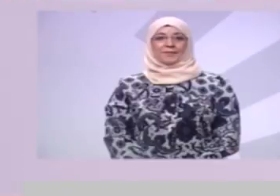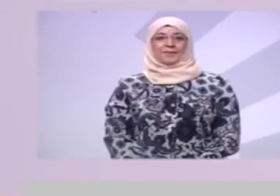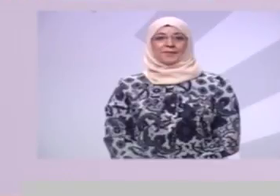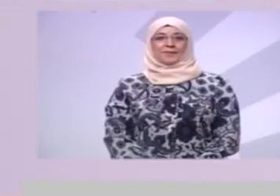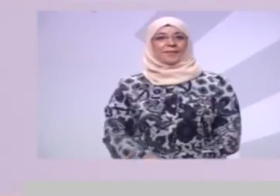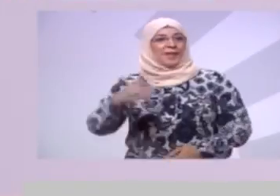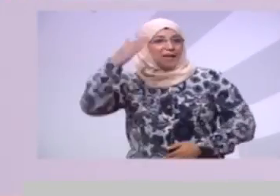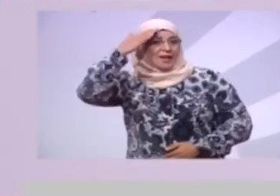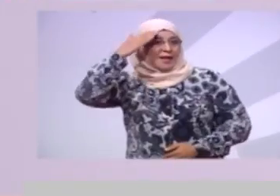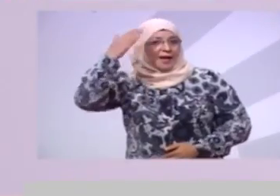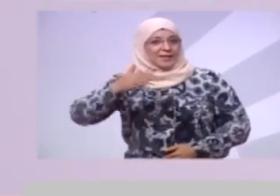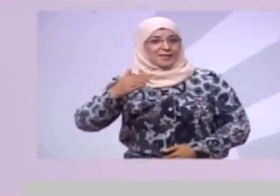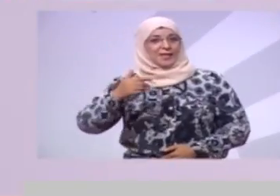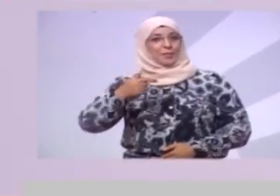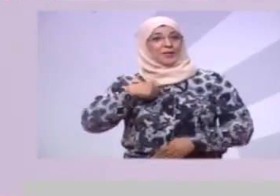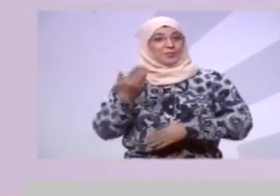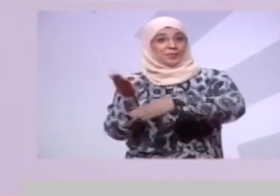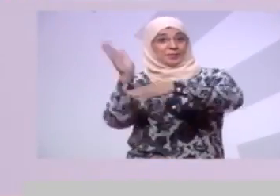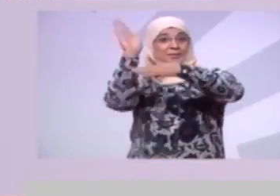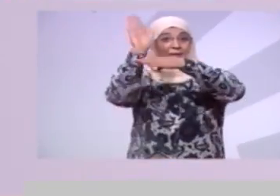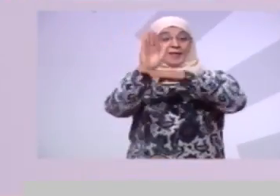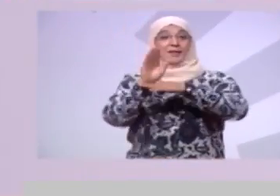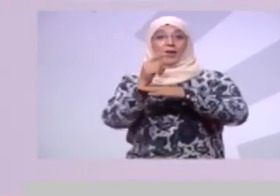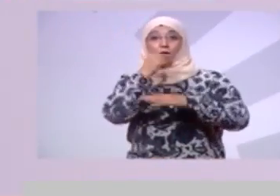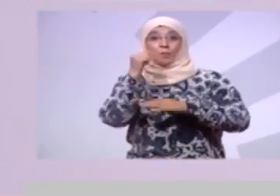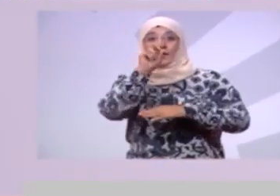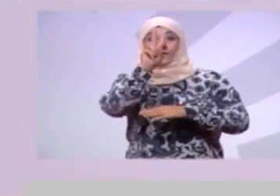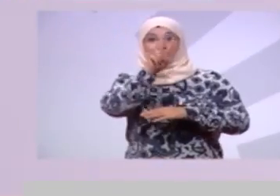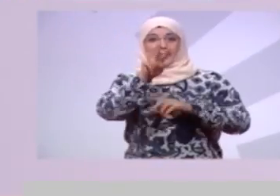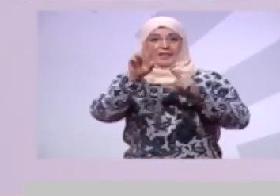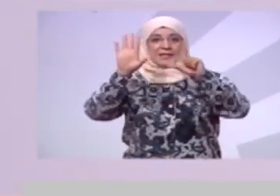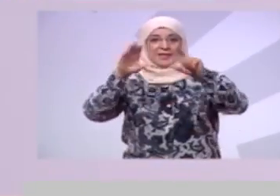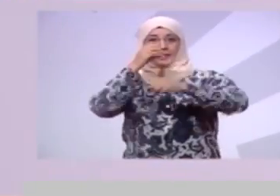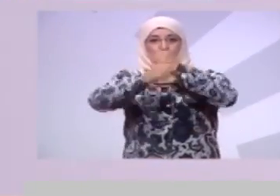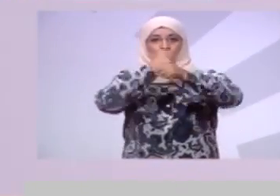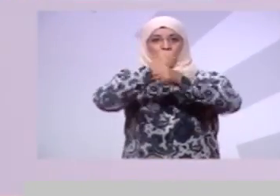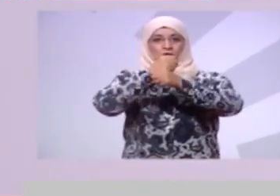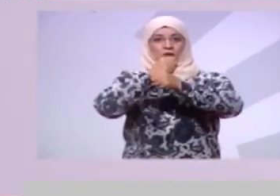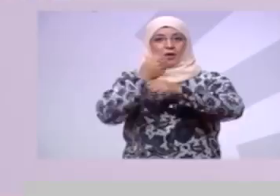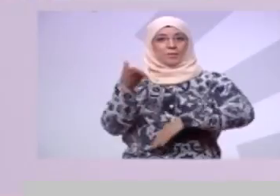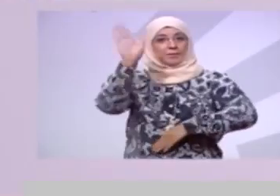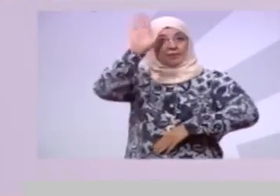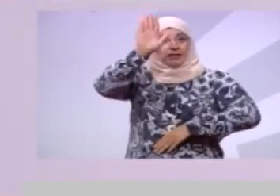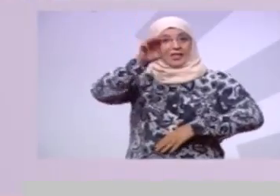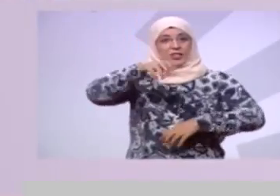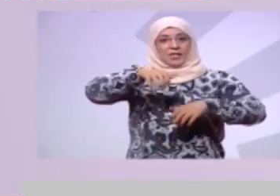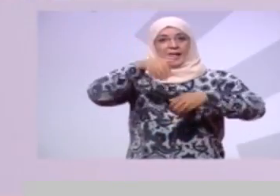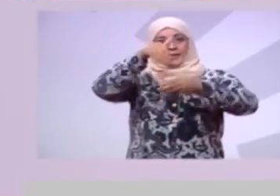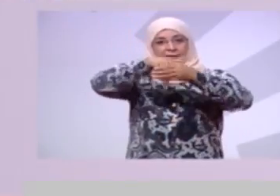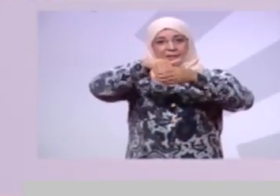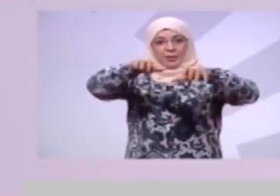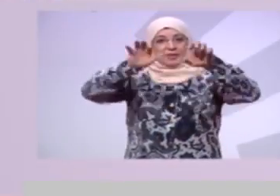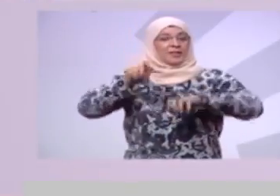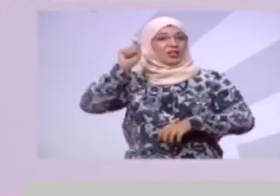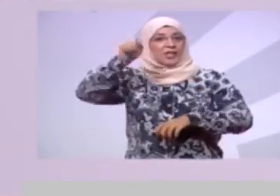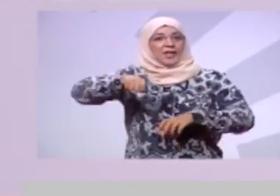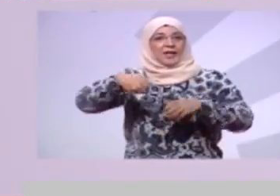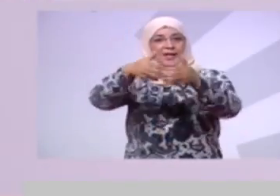أسلم أنا ساعد مهدي حانتوس وعملي 27 سنة مترشح الانتخابات التشريعية عن حزب القطب